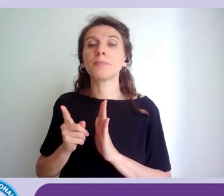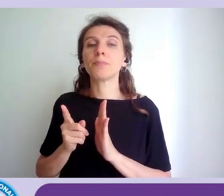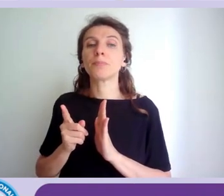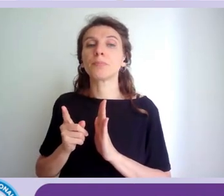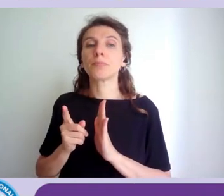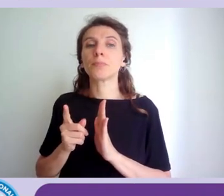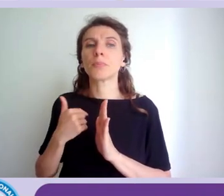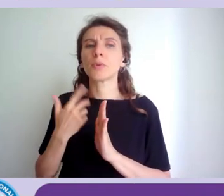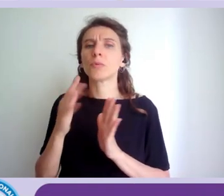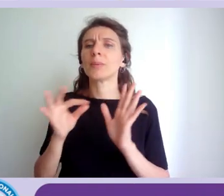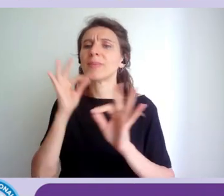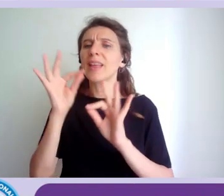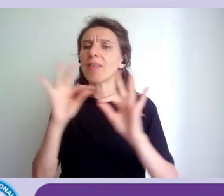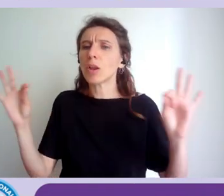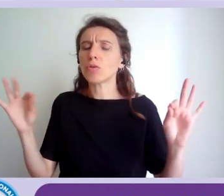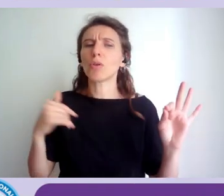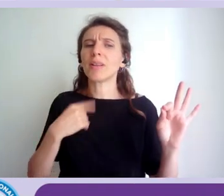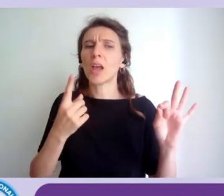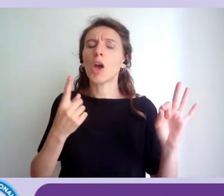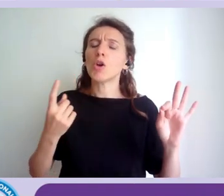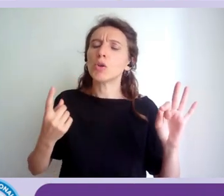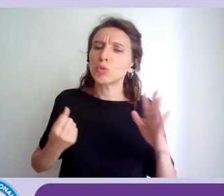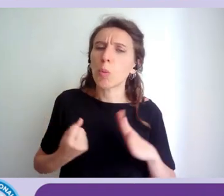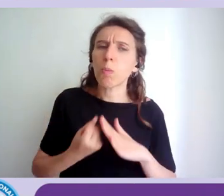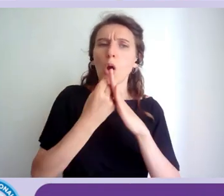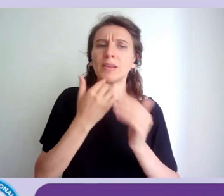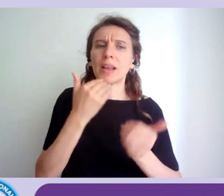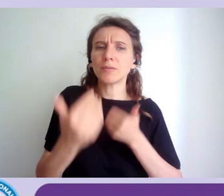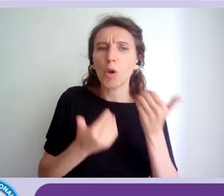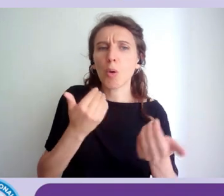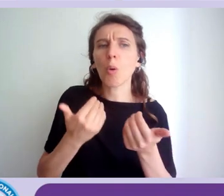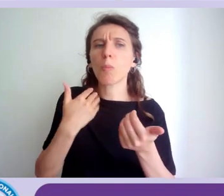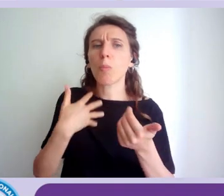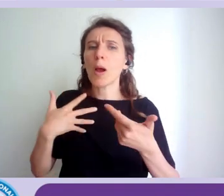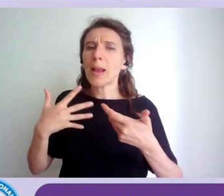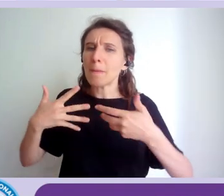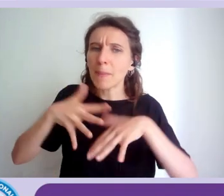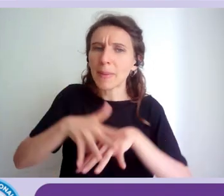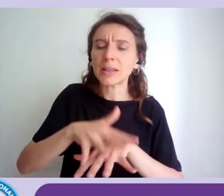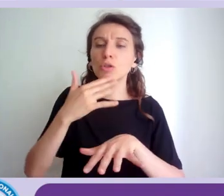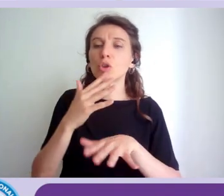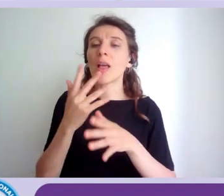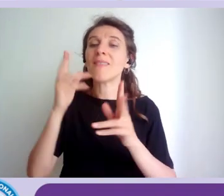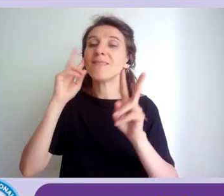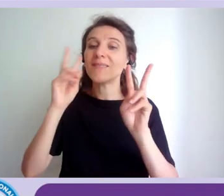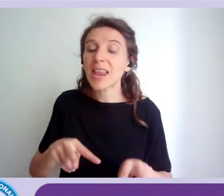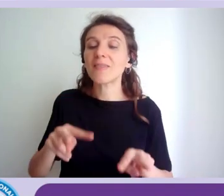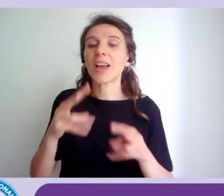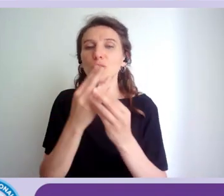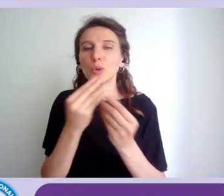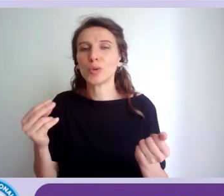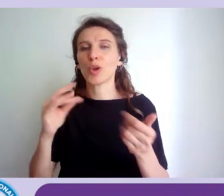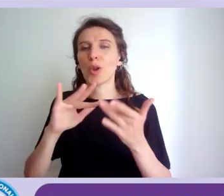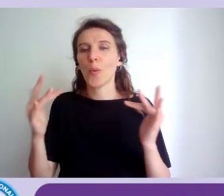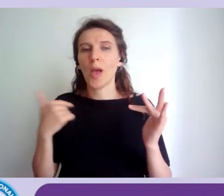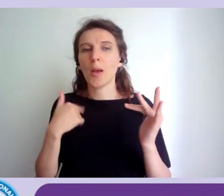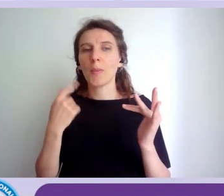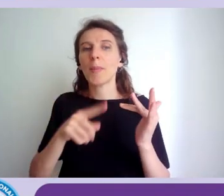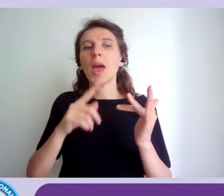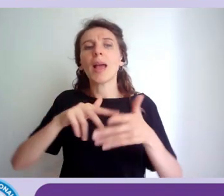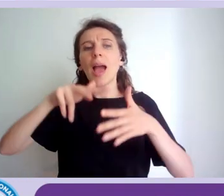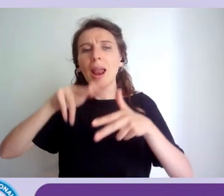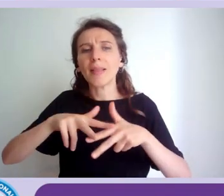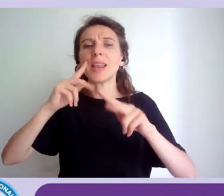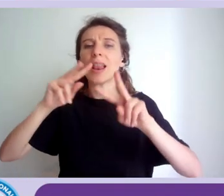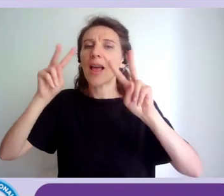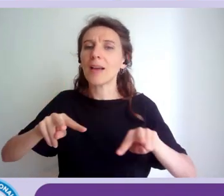la definizione lo sviluppo l'implementazione e la verifica di soluzioni web per garantire la conformità con le regolamentazioni in tema di accessibilità